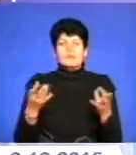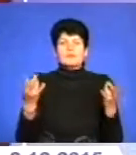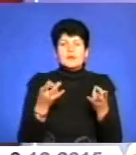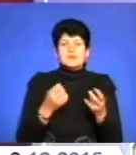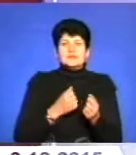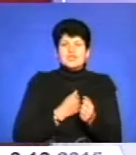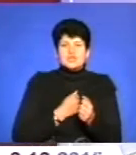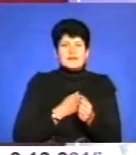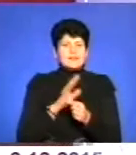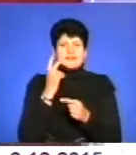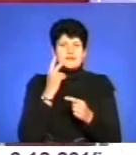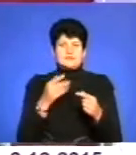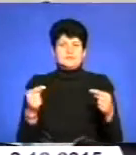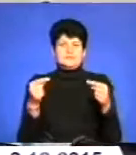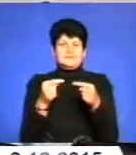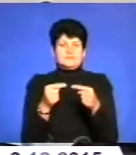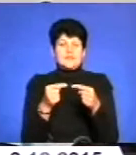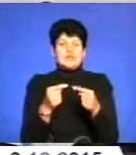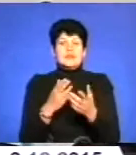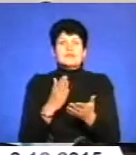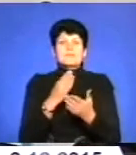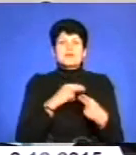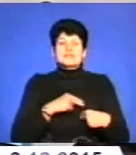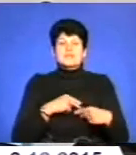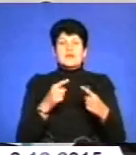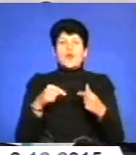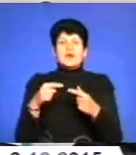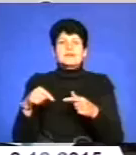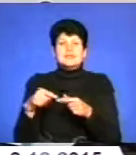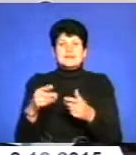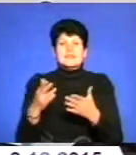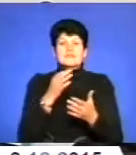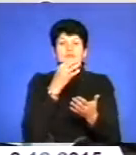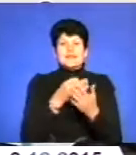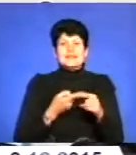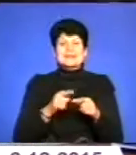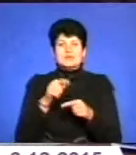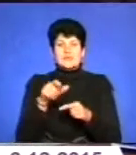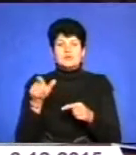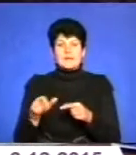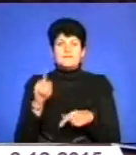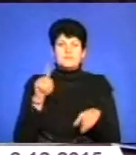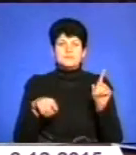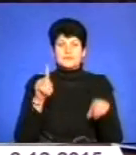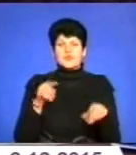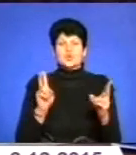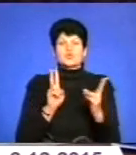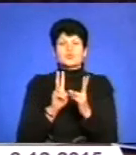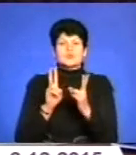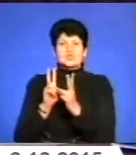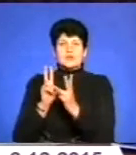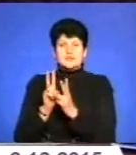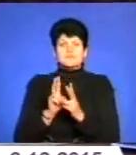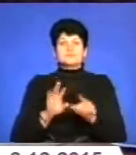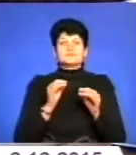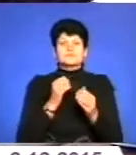на жаль, не завжди співпадають. Відтак працівники організацій, які відповідальні за цих людей, періодично зустрічаються, аби поділитися і